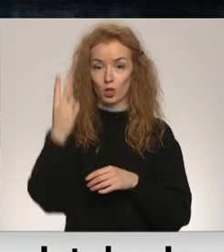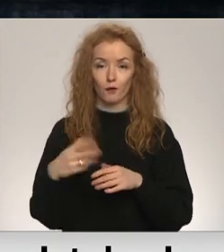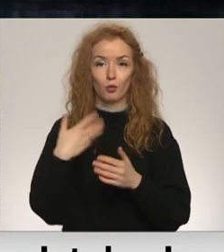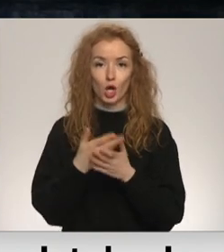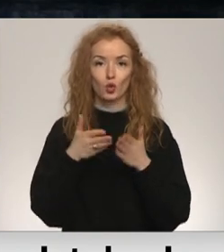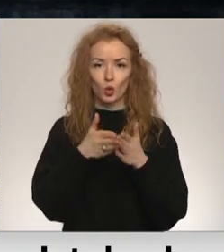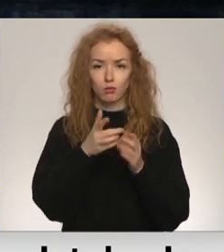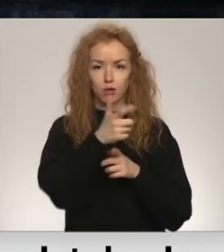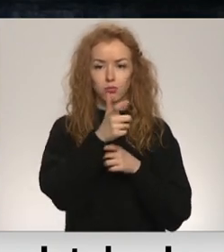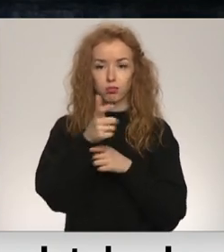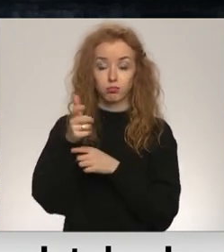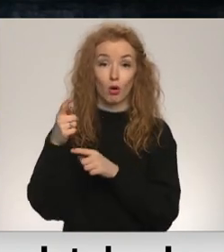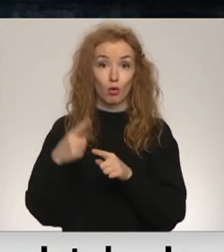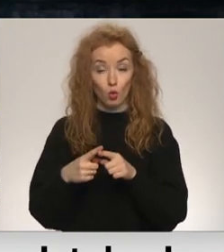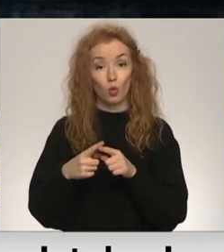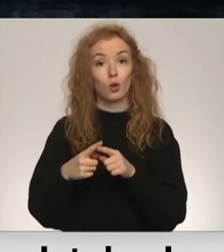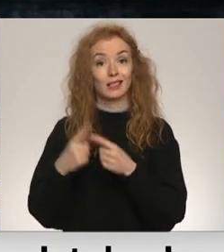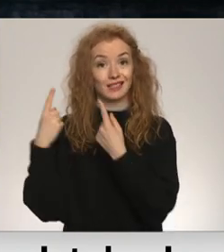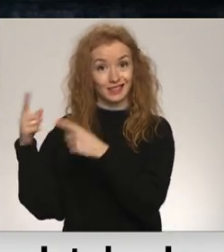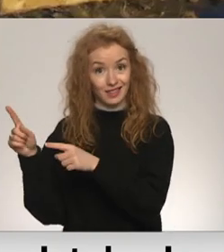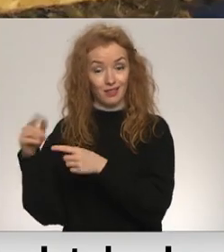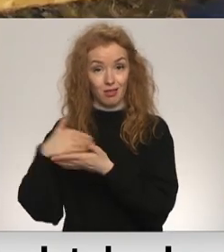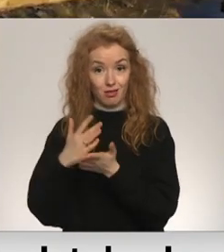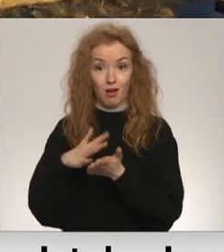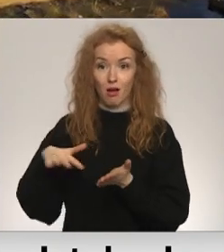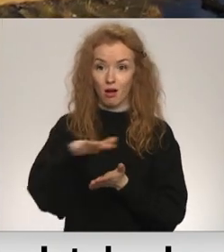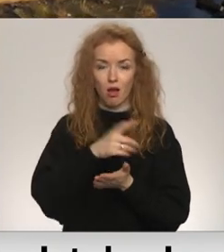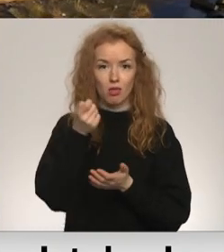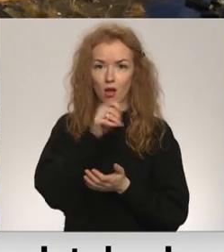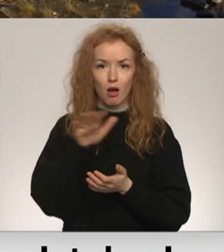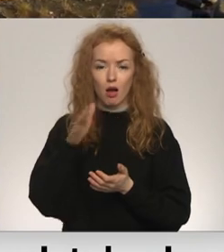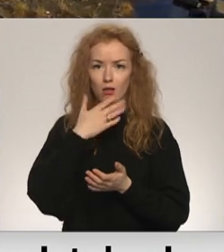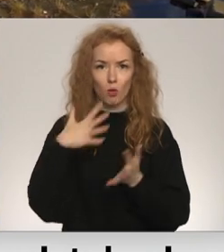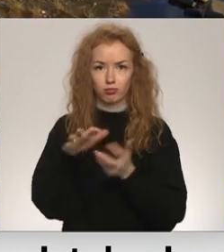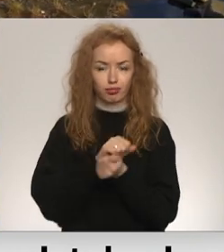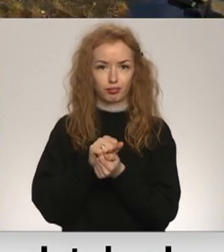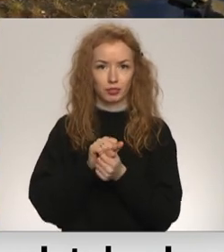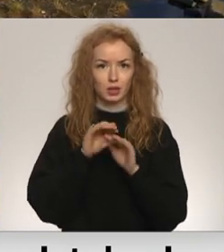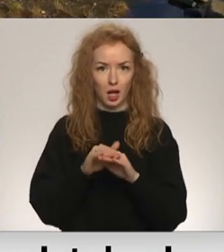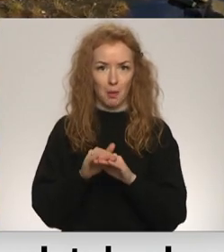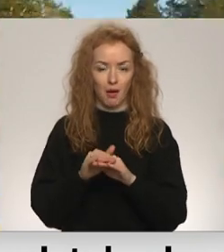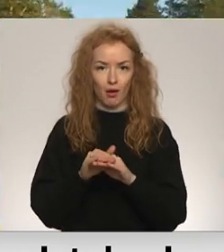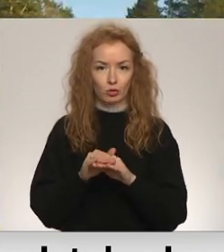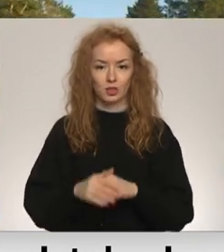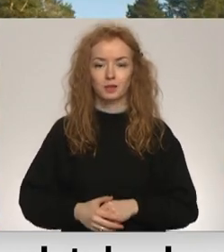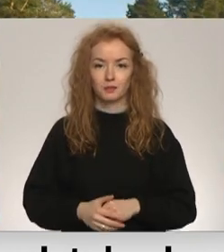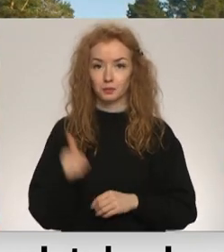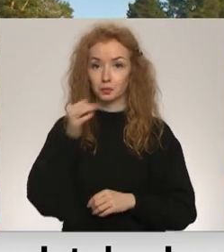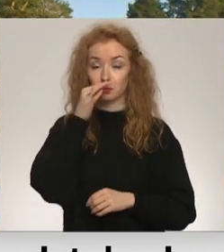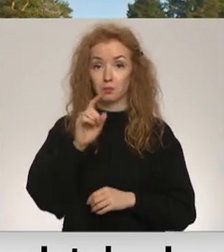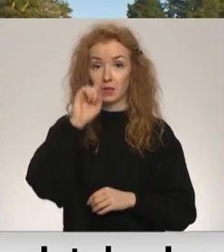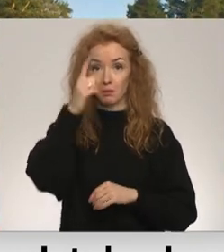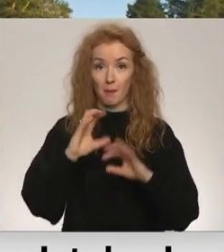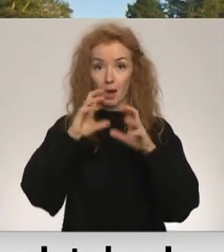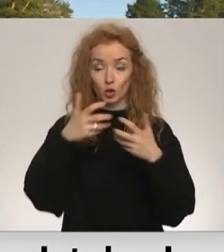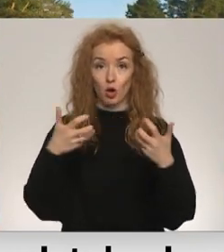apšaudīšanai un atšķirībā no vairākām citām cietokšni daļām tā nekad nav cietus nopietnas postījumus. Tad, kad pirmais pasaules karš